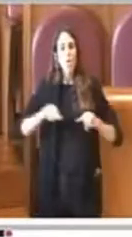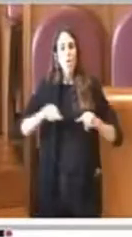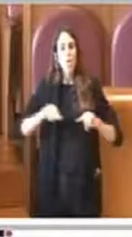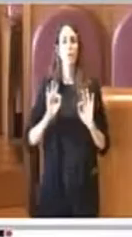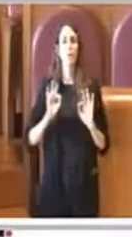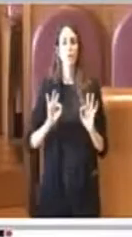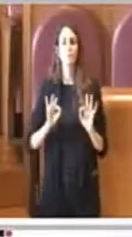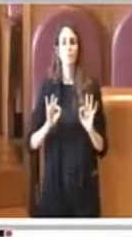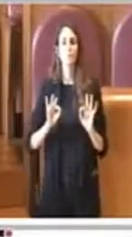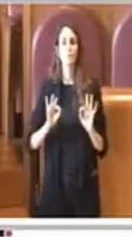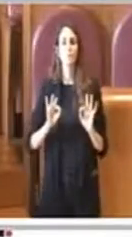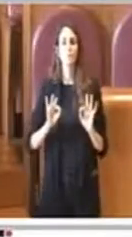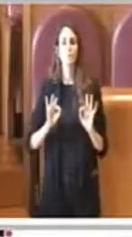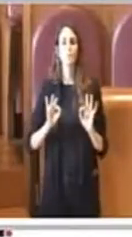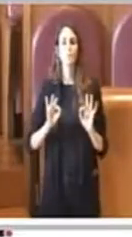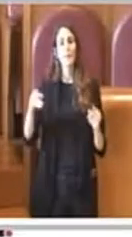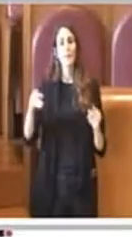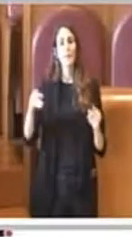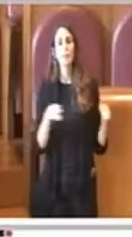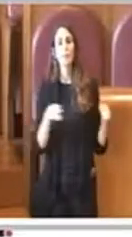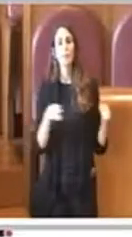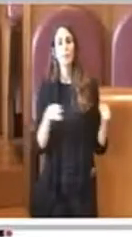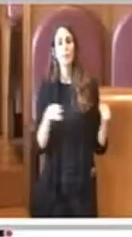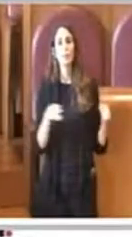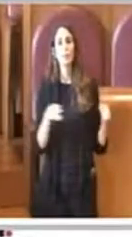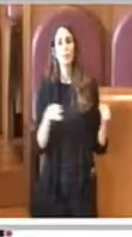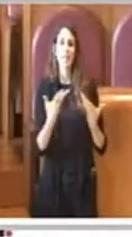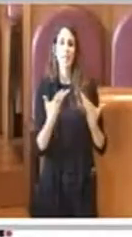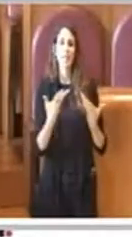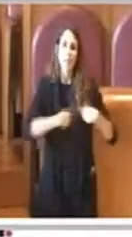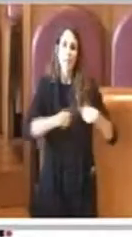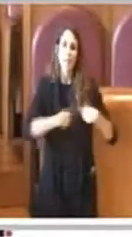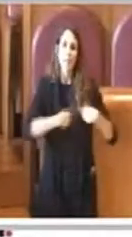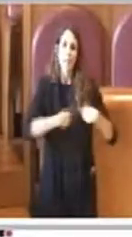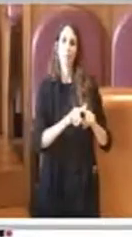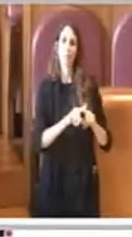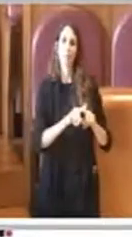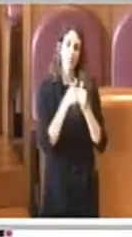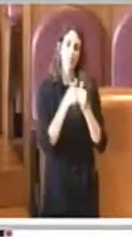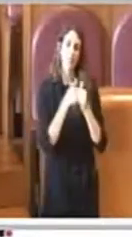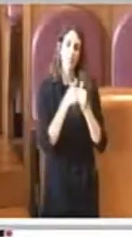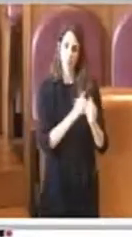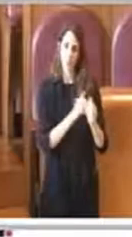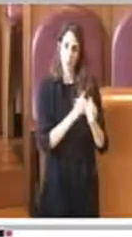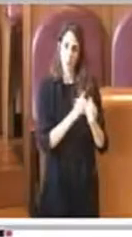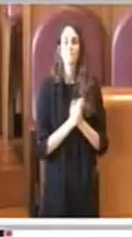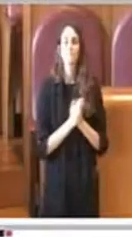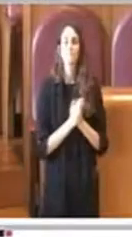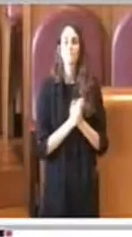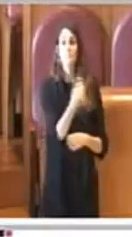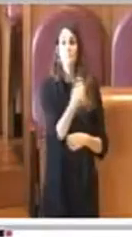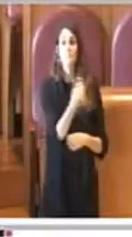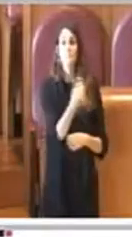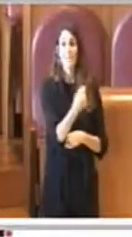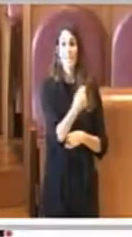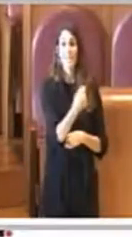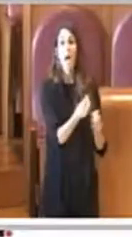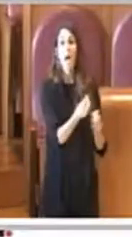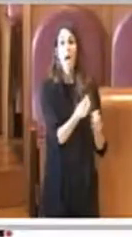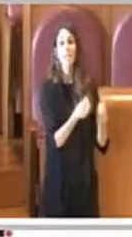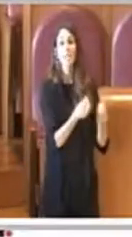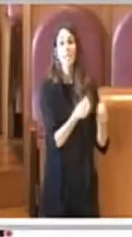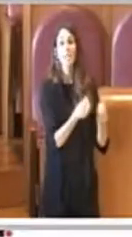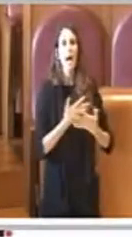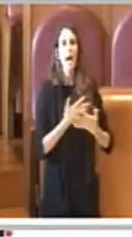fase 2 in commissione con il Presidente Petretti e chiaramente ci ha illustrato le problematiche inerente comunque alla